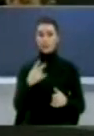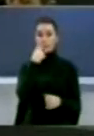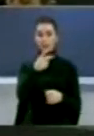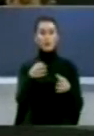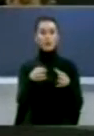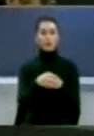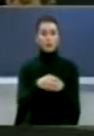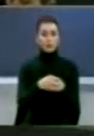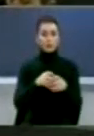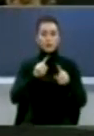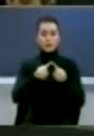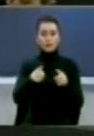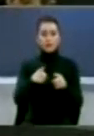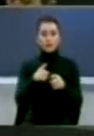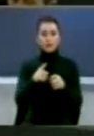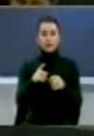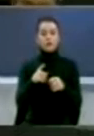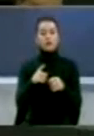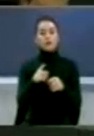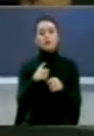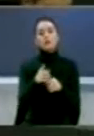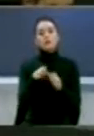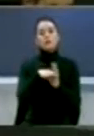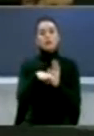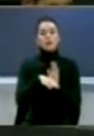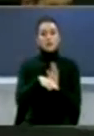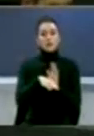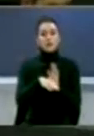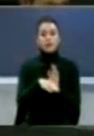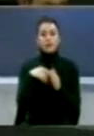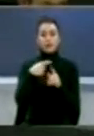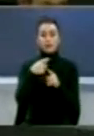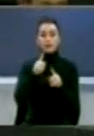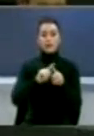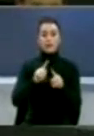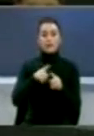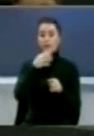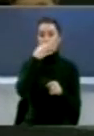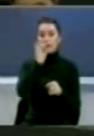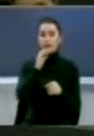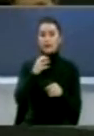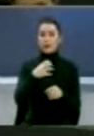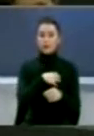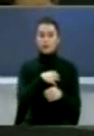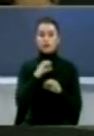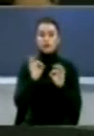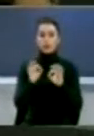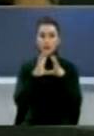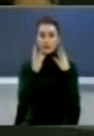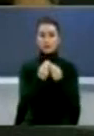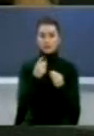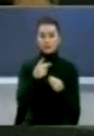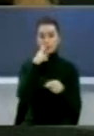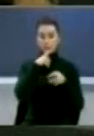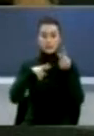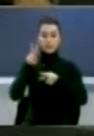të dy të ligjeve nga shtyua e shtetit të së drejtës, për kitazi me drejtsin dhe sigurin, ligjet më të rëndësishme që duke i ndryshuar